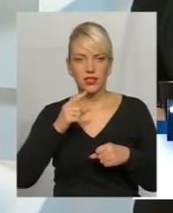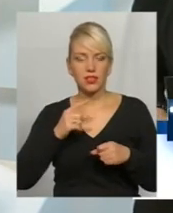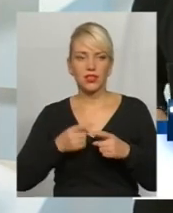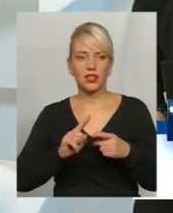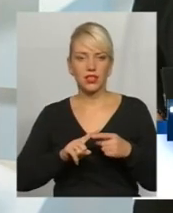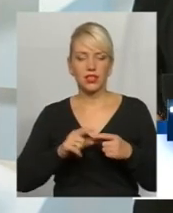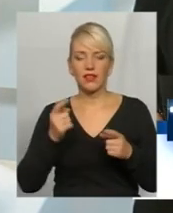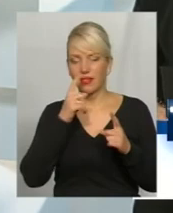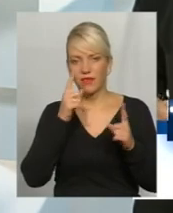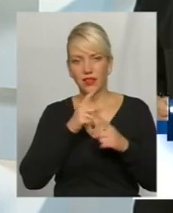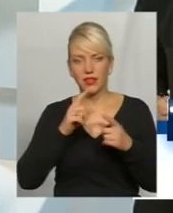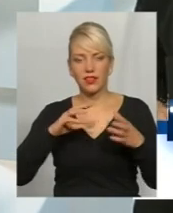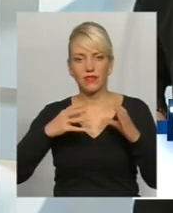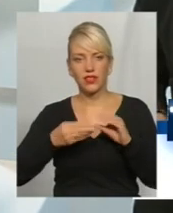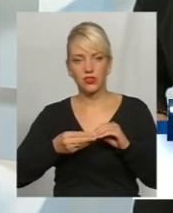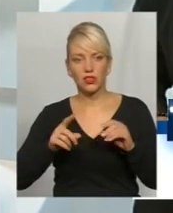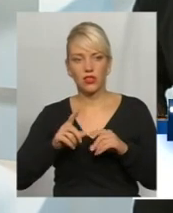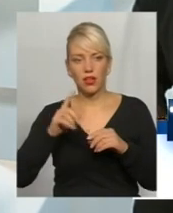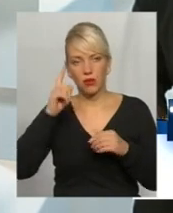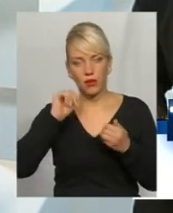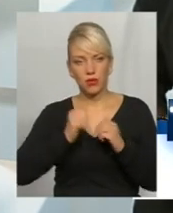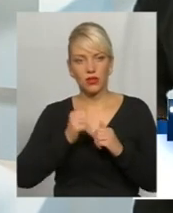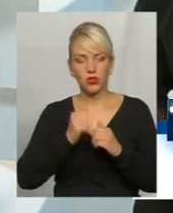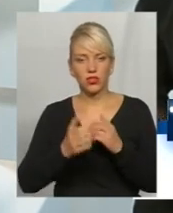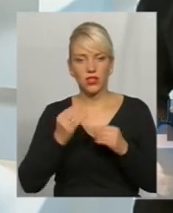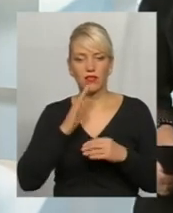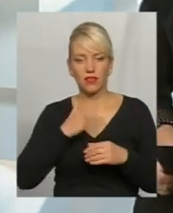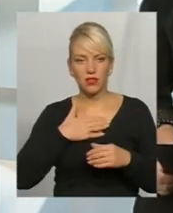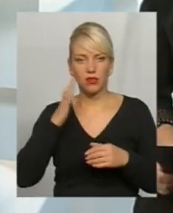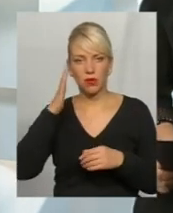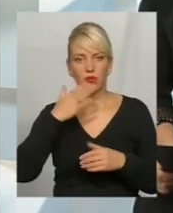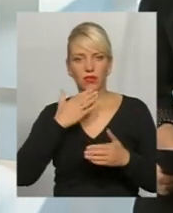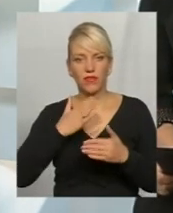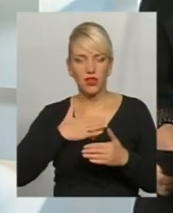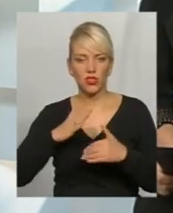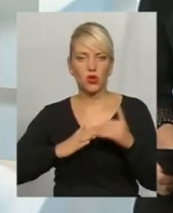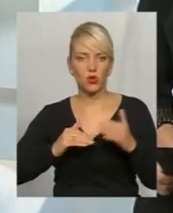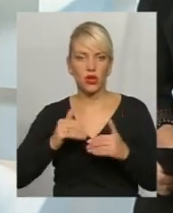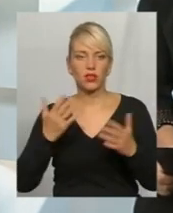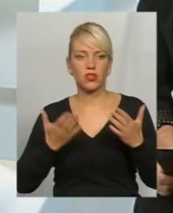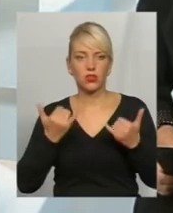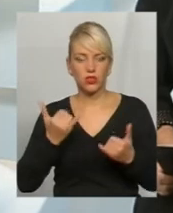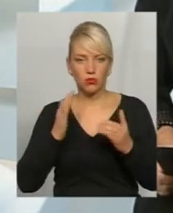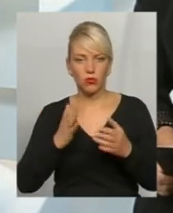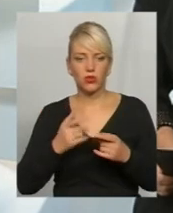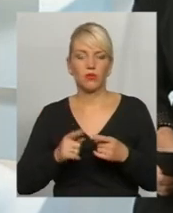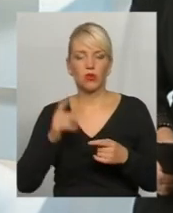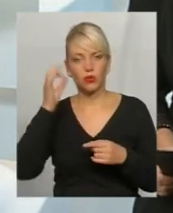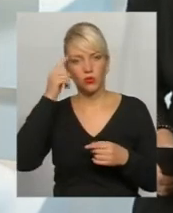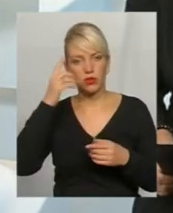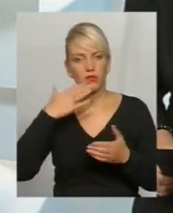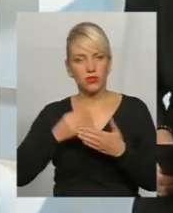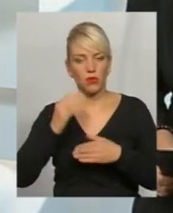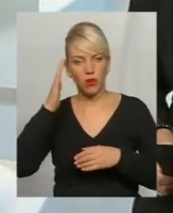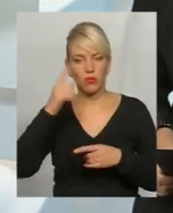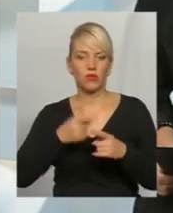невеликий висновок, який пам'ятати кожен день, що наше майбутнє в наших руках. Якщо ми сьогодні будемо піклуватись про своє майбутнє, то